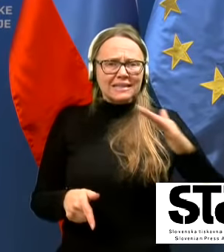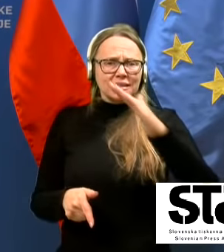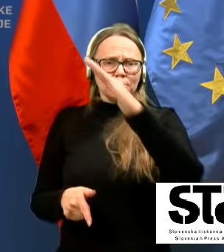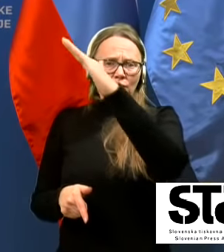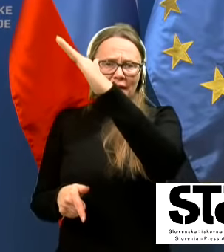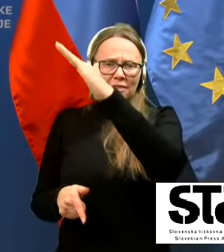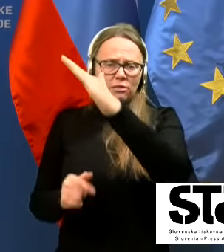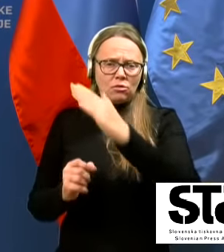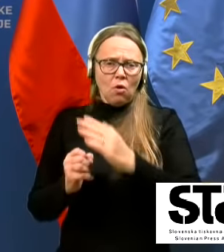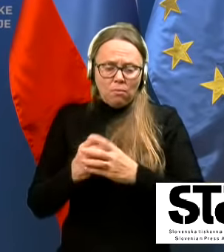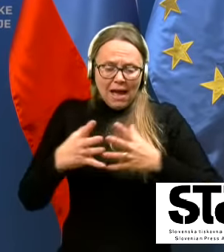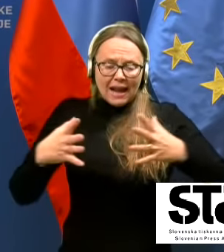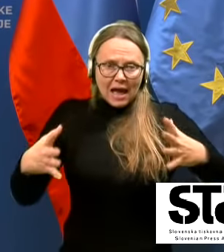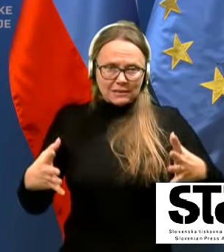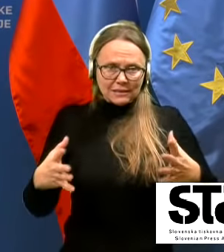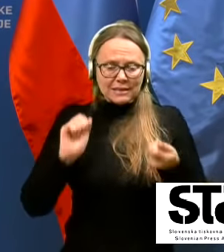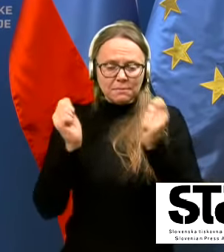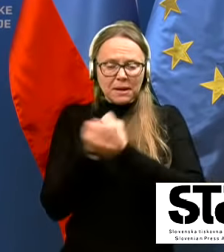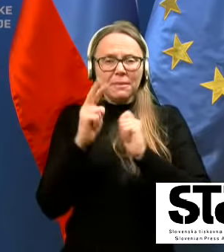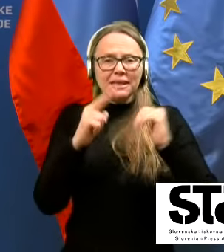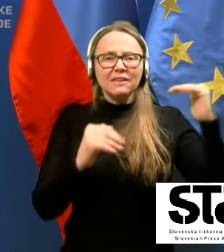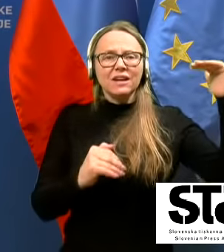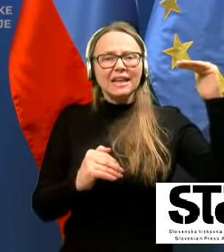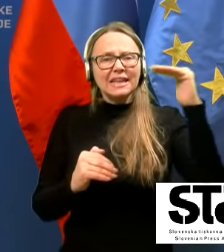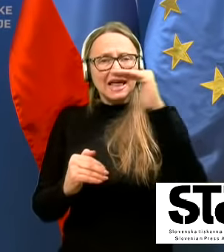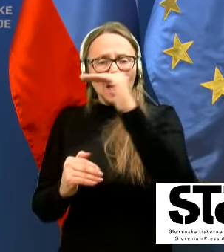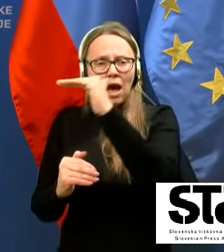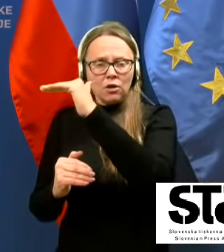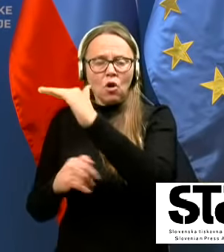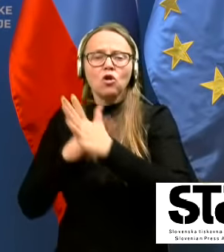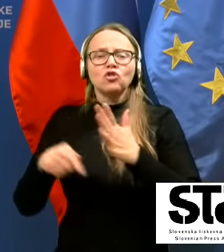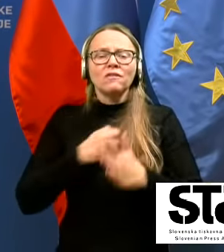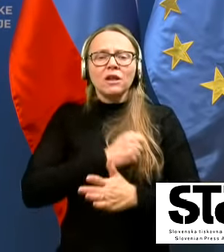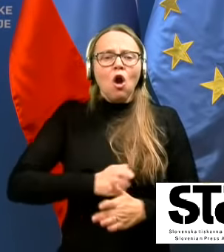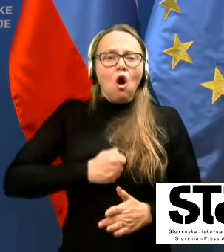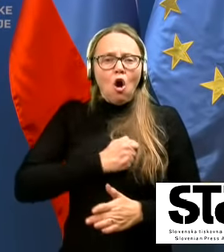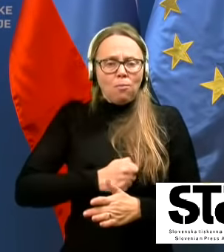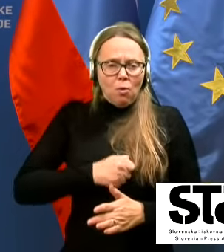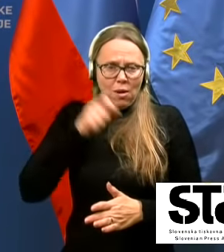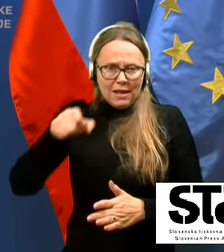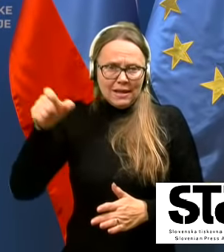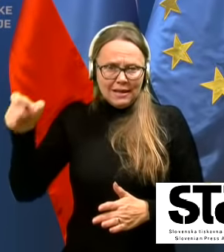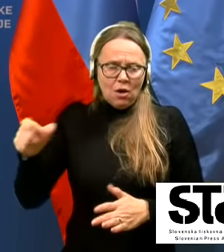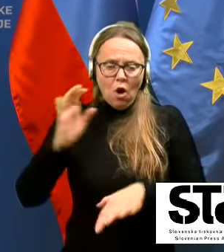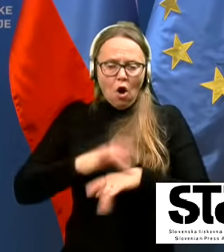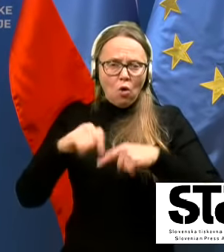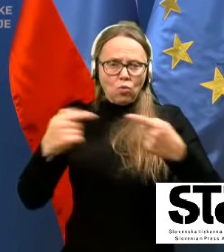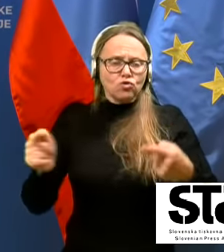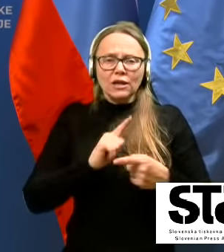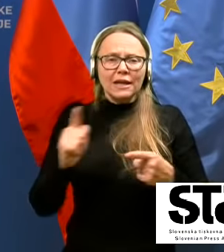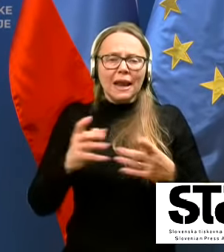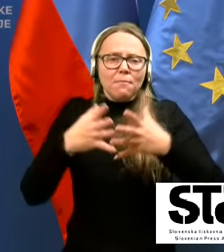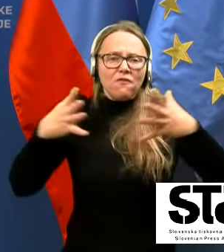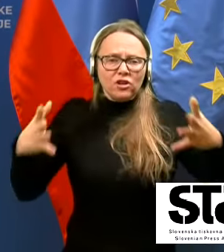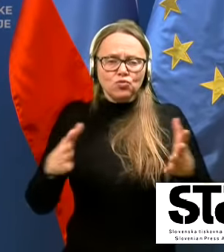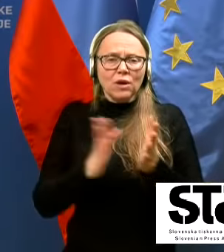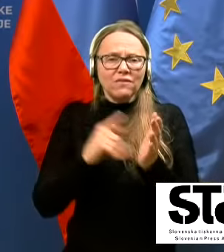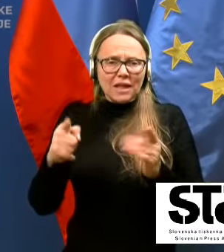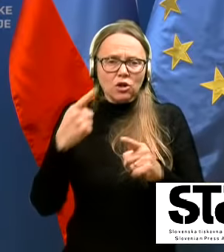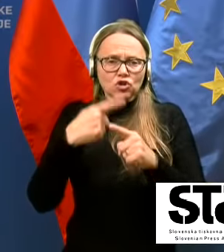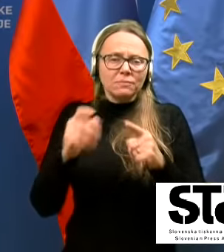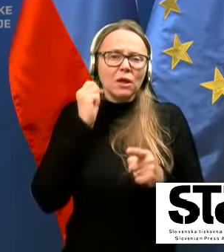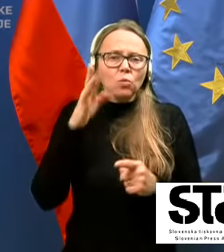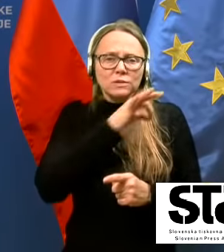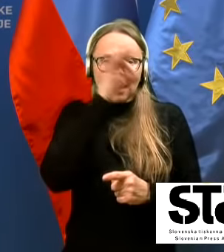linearno, se pravi, število obolelih okuženih ne narašča v takšni meri vsak dan,